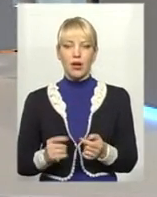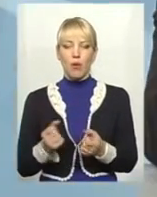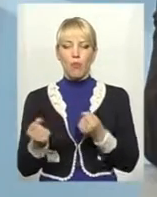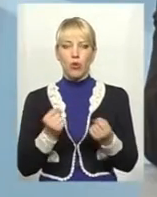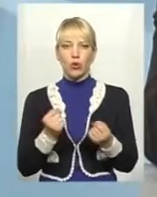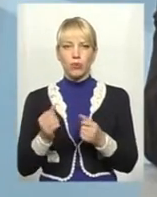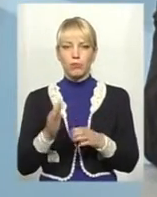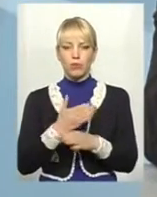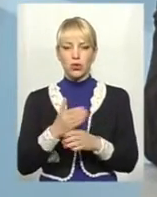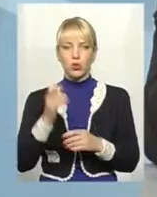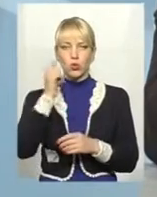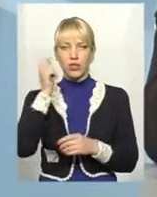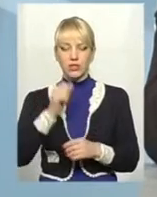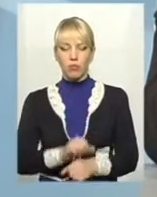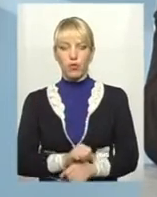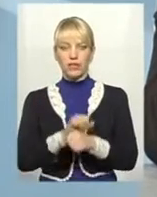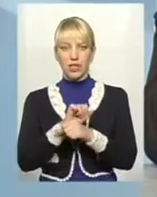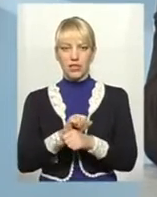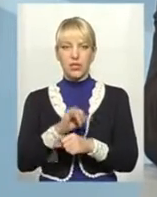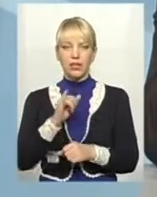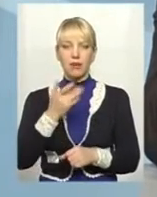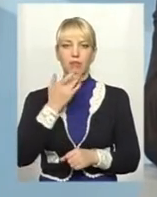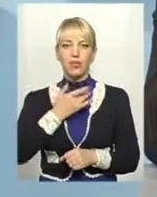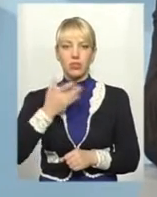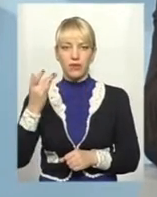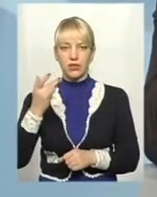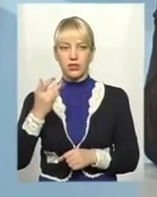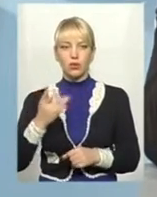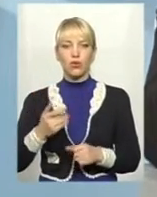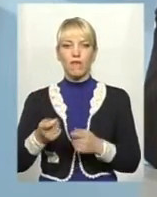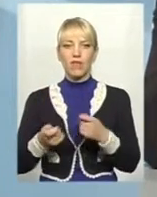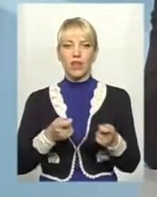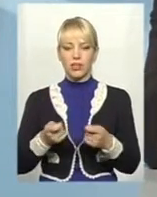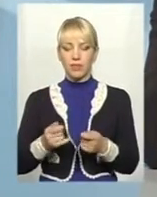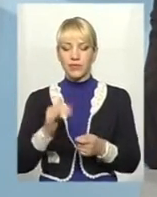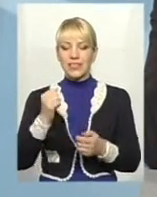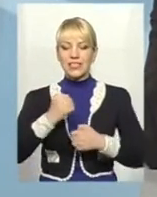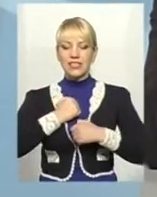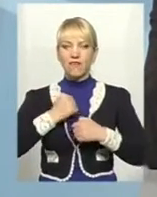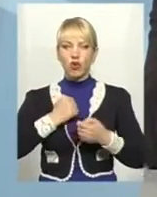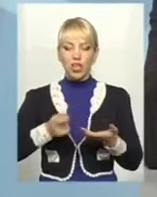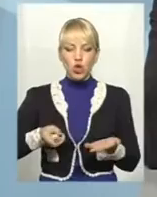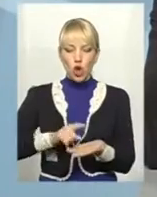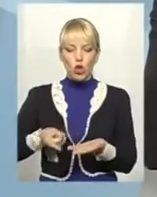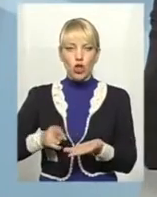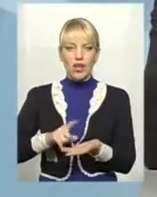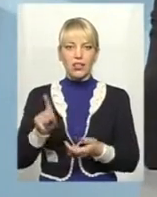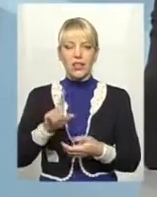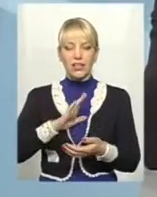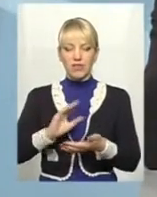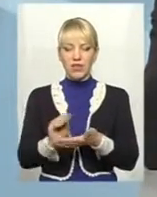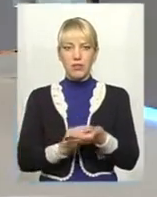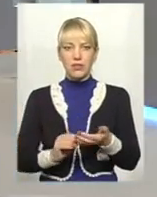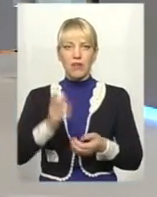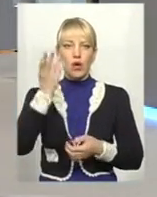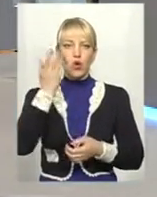українськими, поштанськими та більшовицькою владою. З воєнного нотатника, який він написав, коли служив